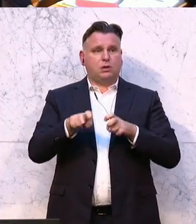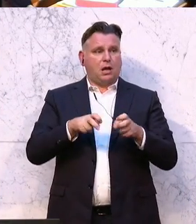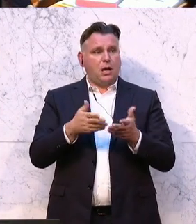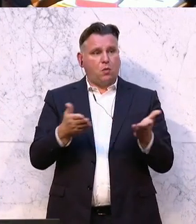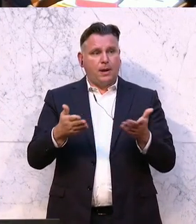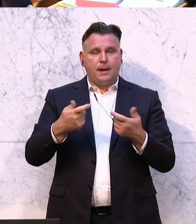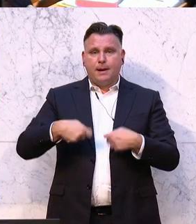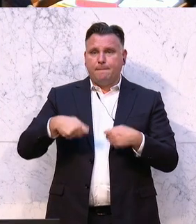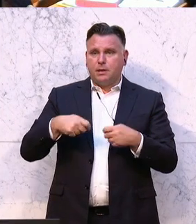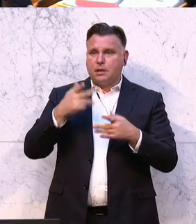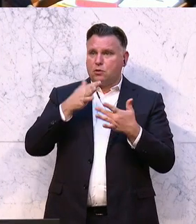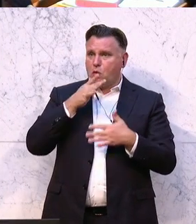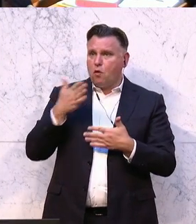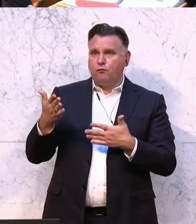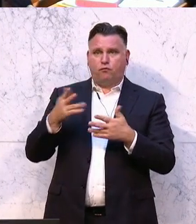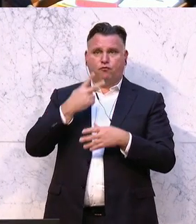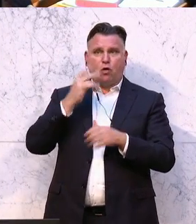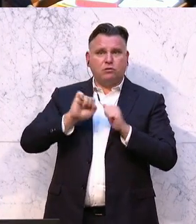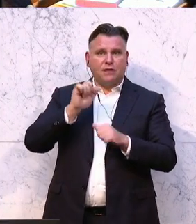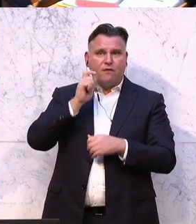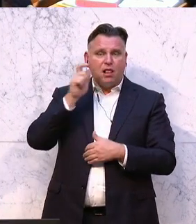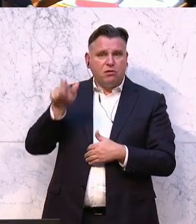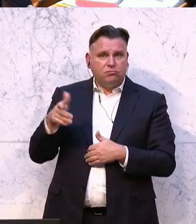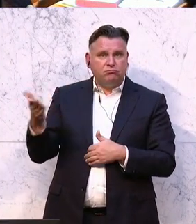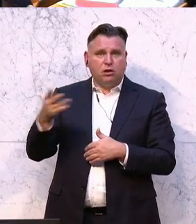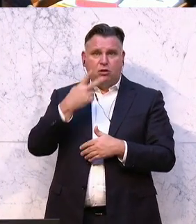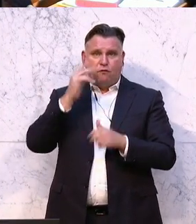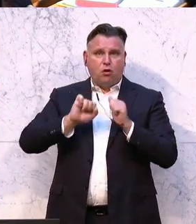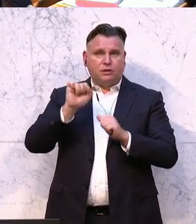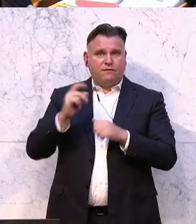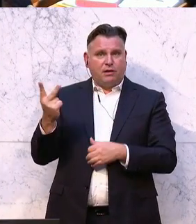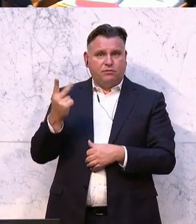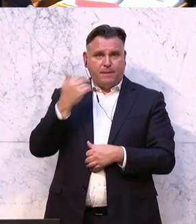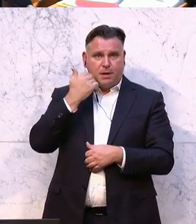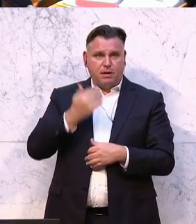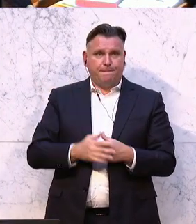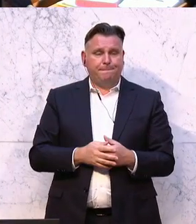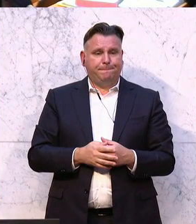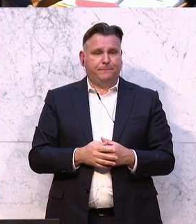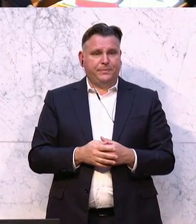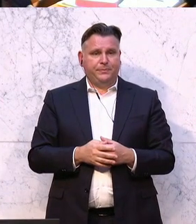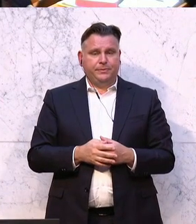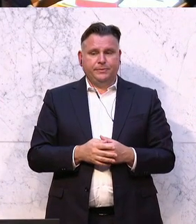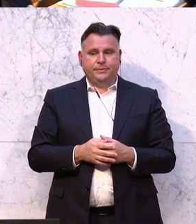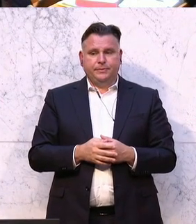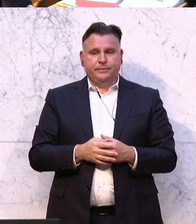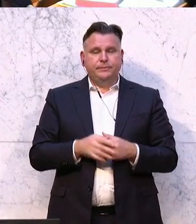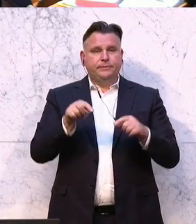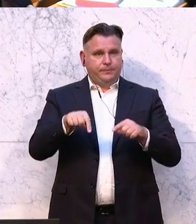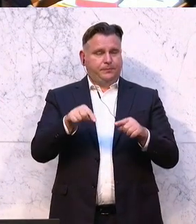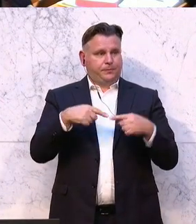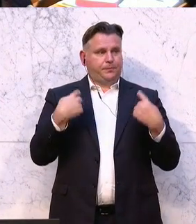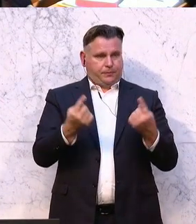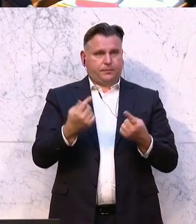Werte Präsidentin des Rechnungshofs, geschätzte Frau Volksanwältin und Herren Volksanwälte. Ich habe hier in dieser Gruppe